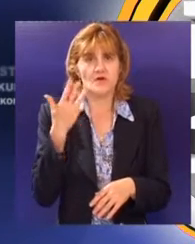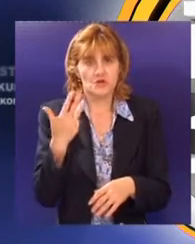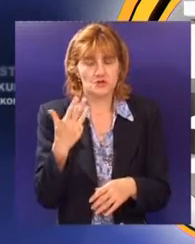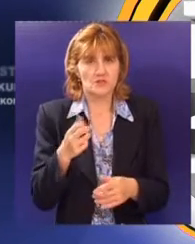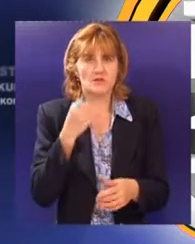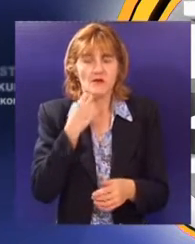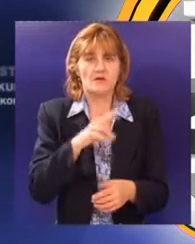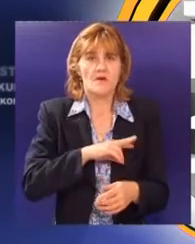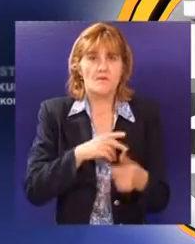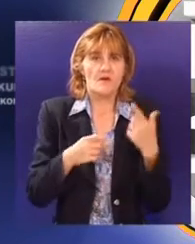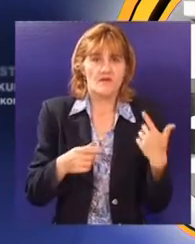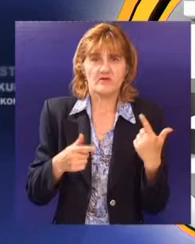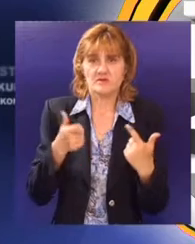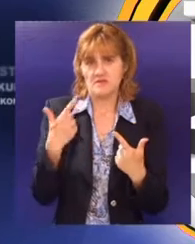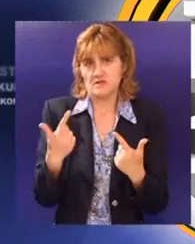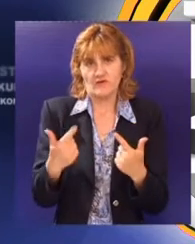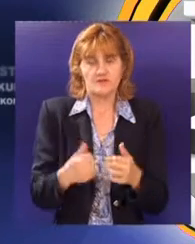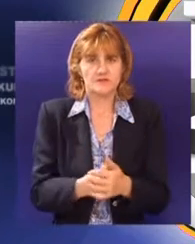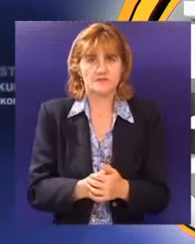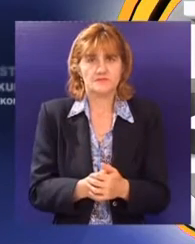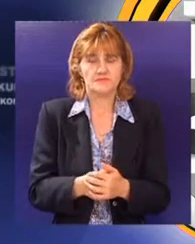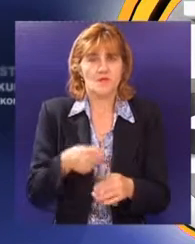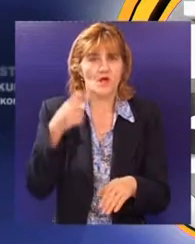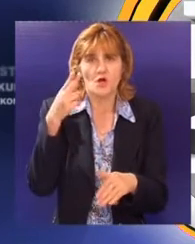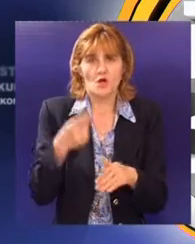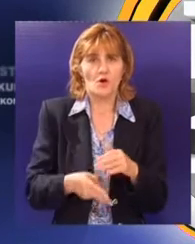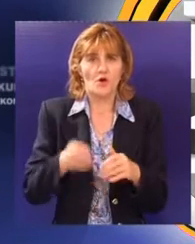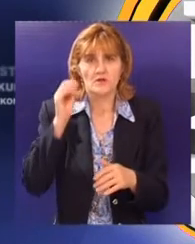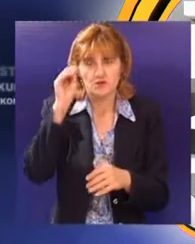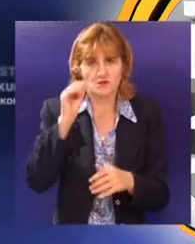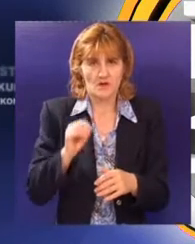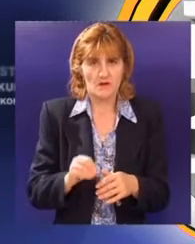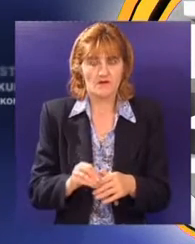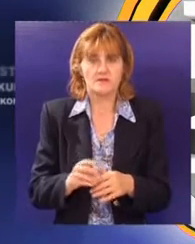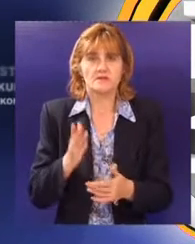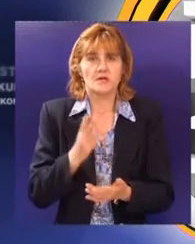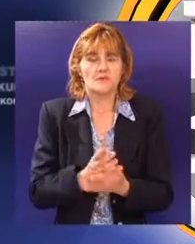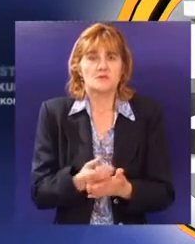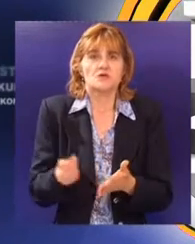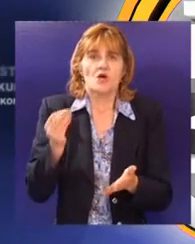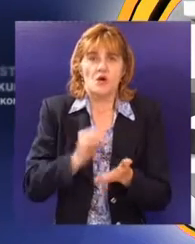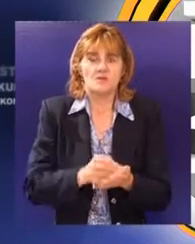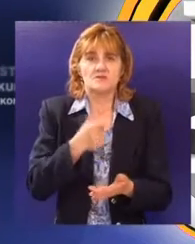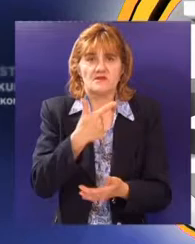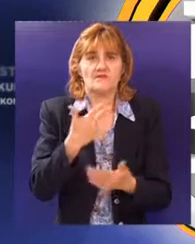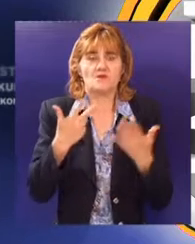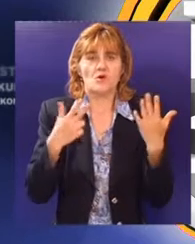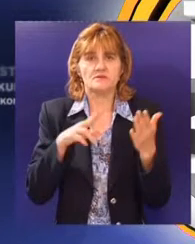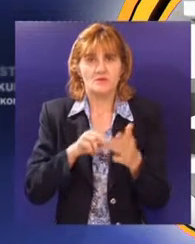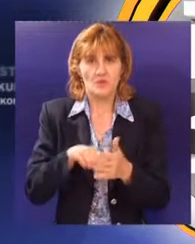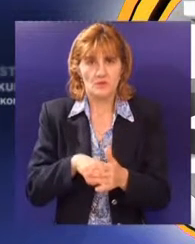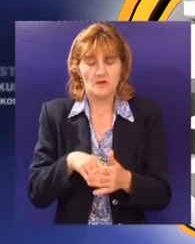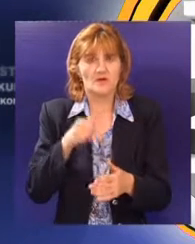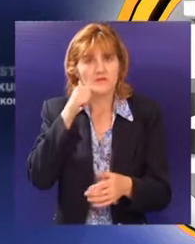pošto po 20 je po predmetu. Konačna bodovna lista sa teste iz srpskog i matematike biće objavljena 28. juna. Dan